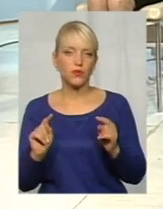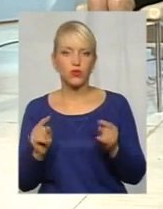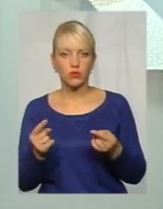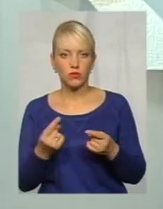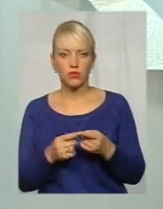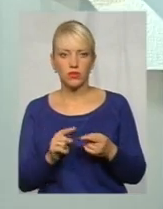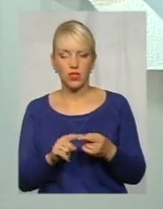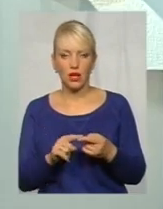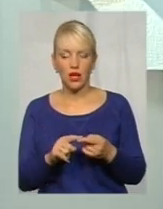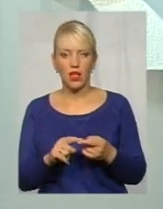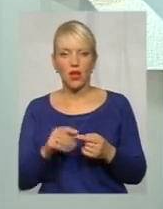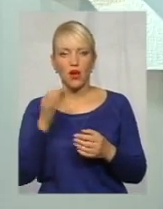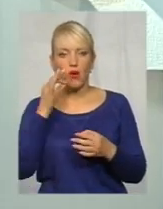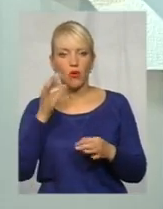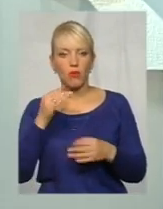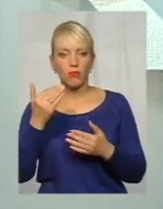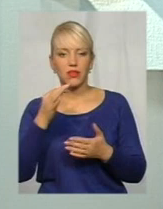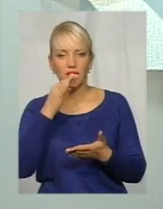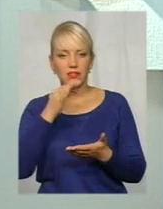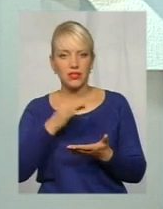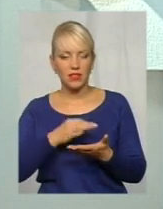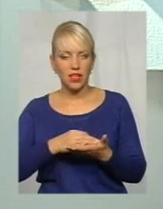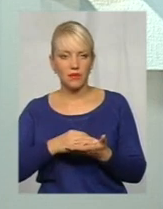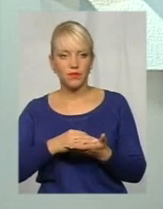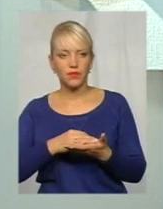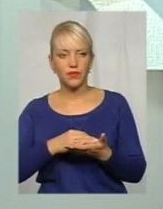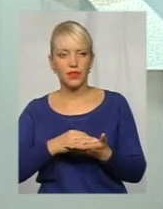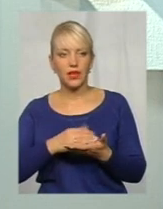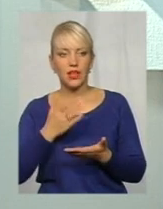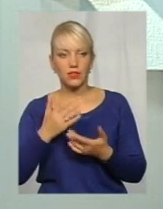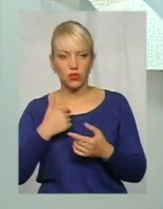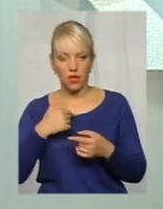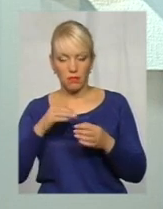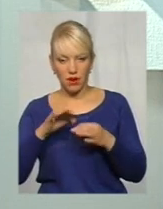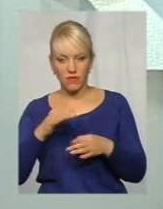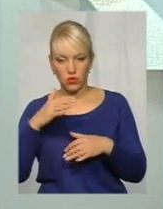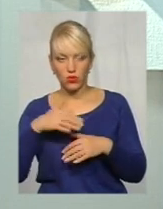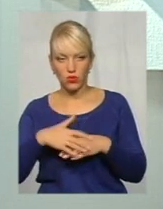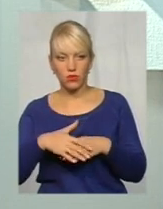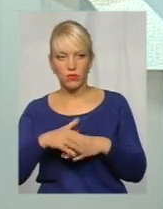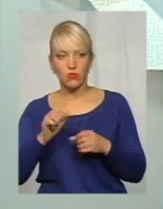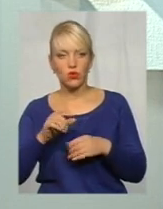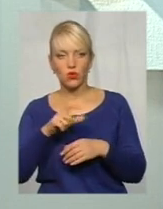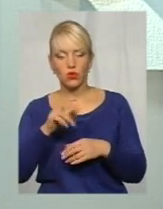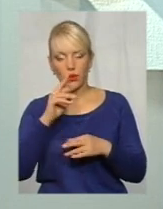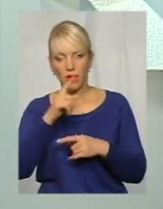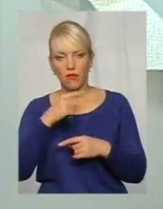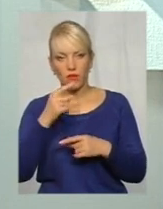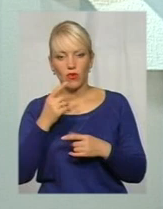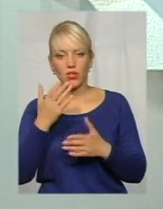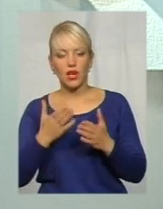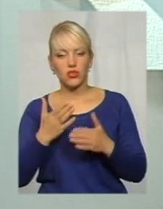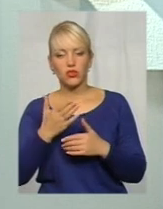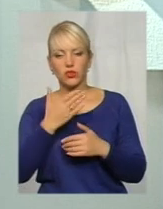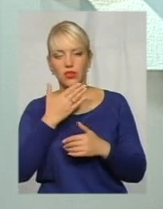Це компетенція в даному випадку, якщо я правильно зрозумію, можливо, люди неправильно називають, але якщо вони